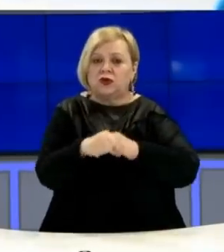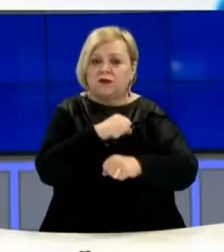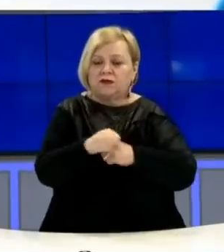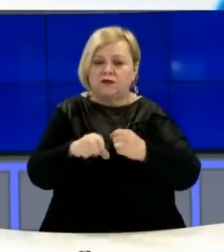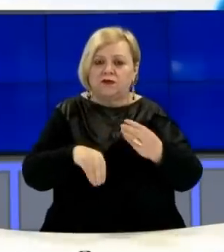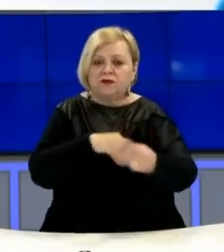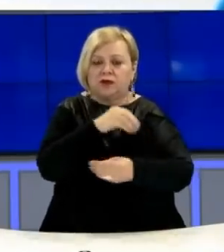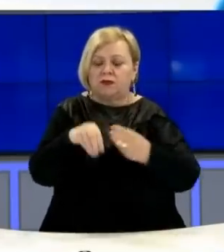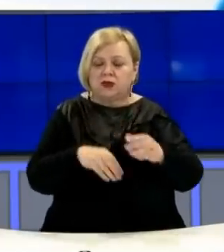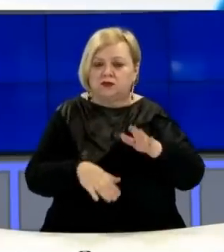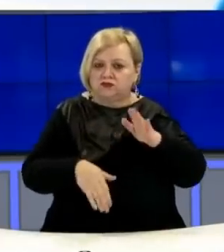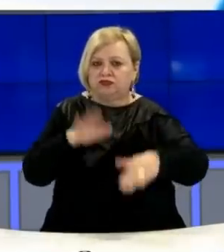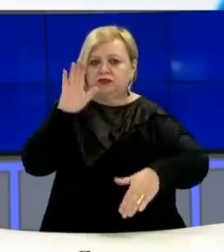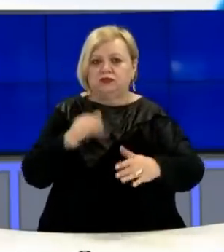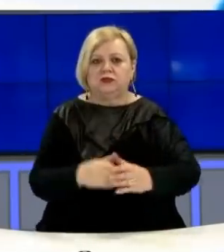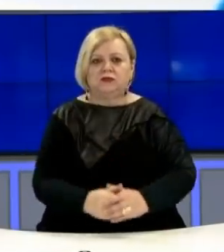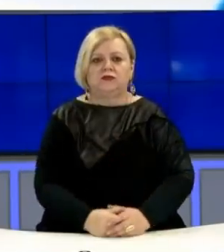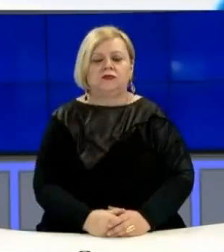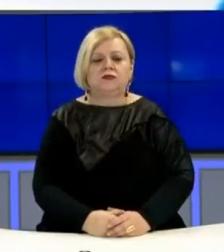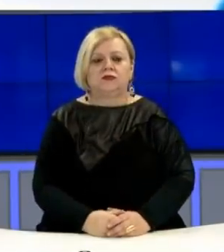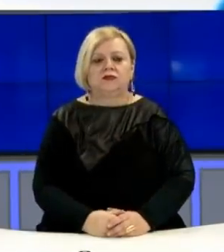.75%.